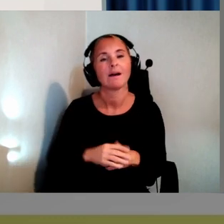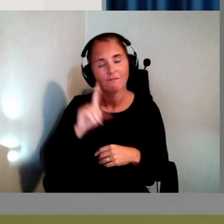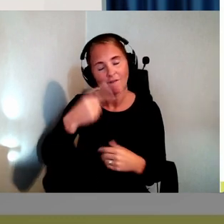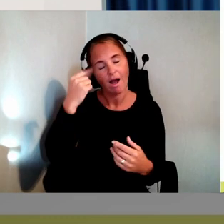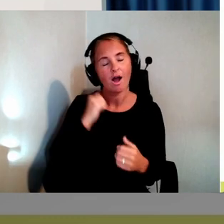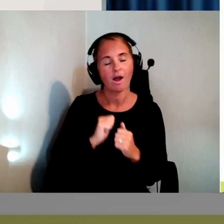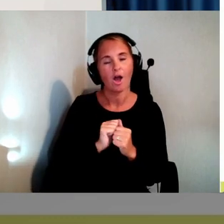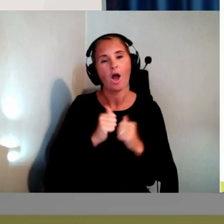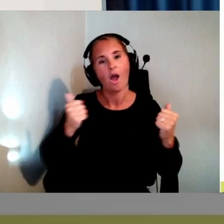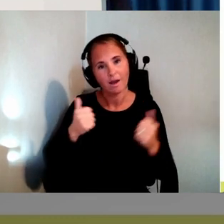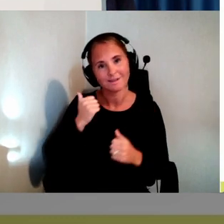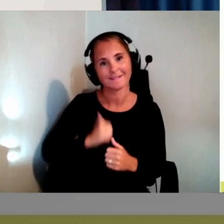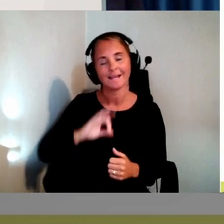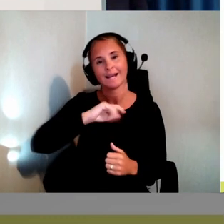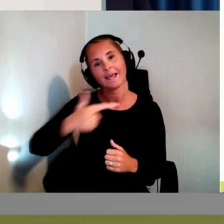tillgänglighet.